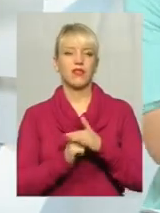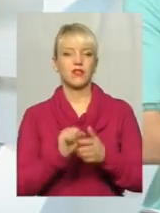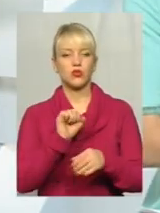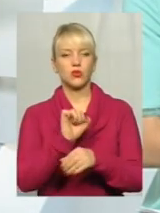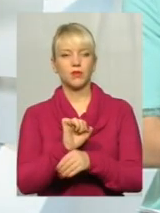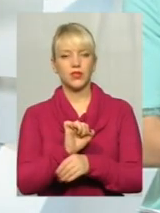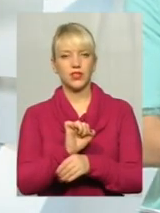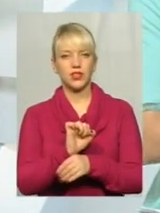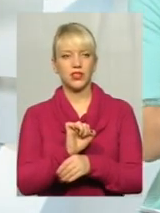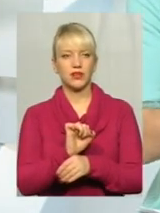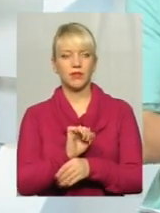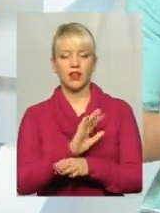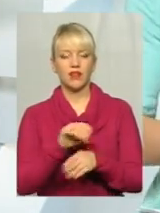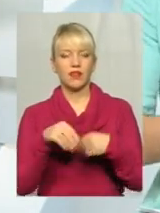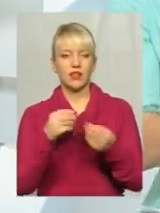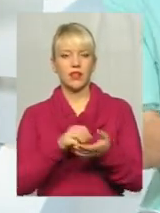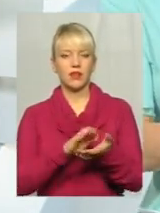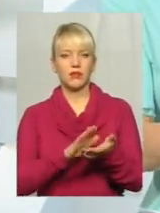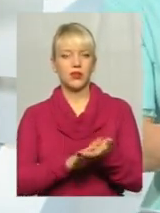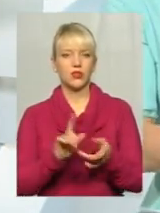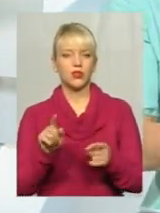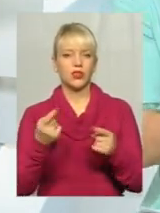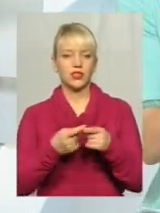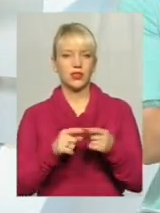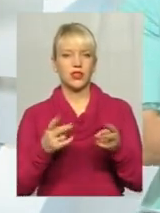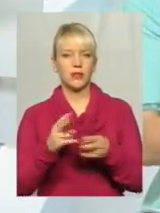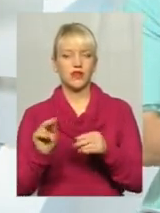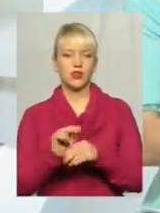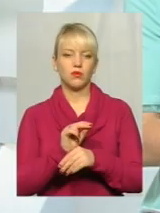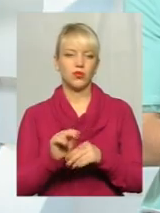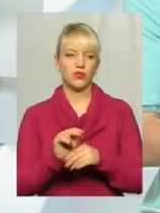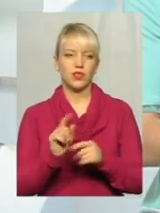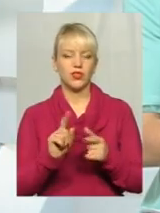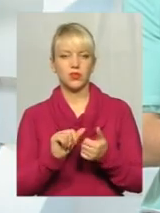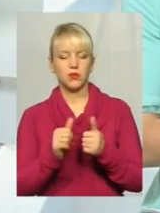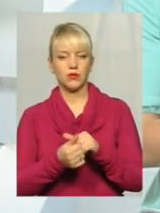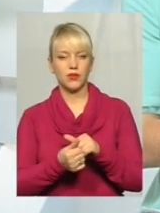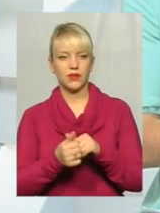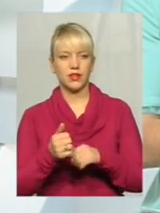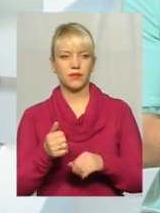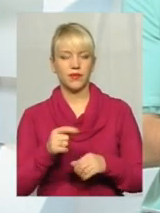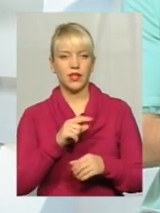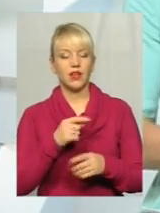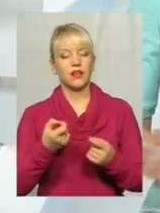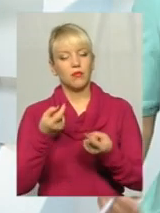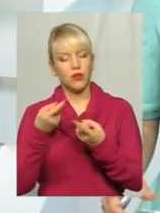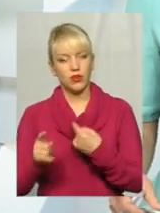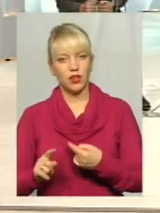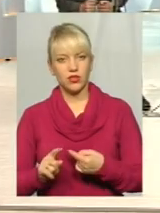чи не дала припису, що його треба відремонтувати, чи замінити якийсь агрегат. Трошки інакше.